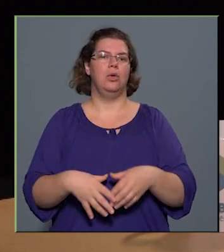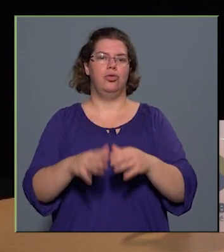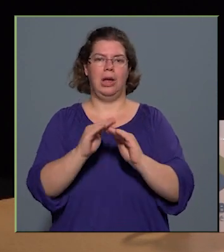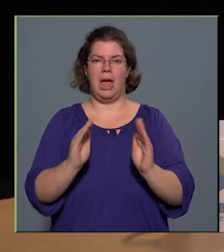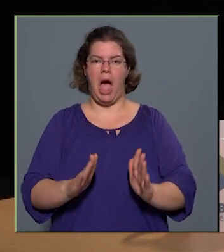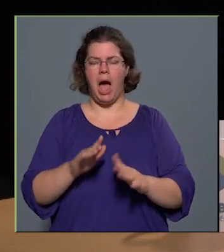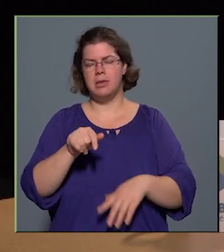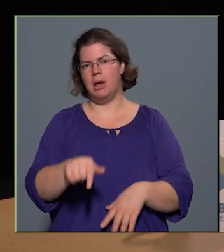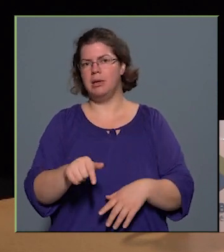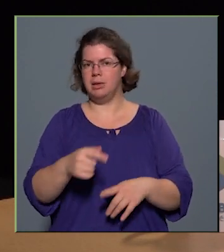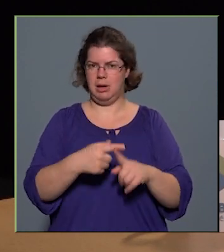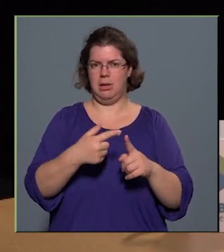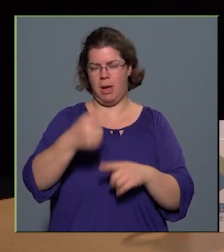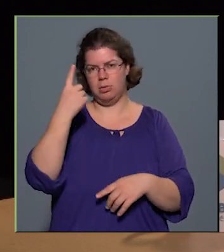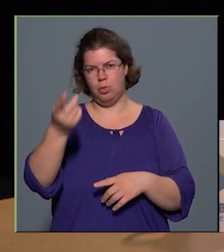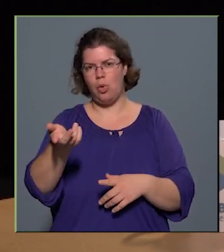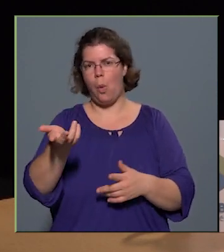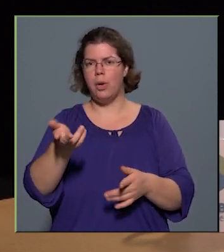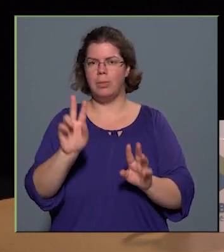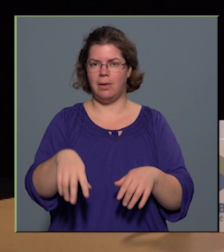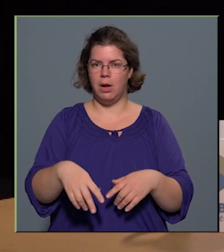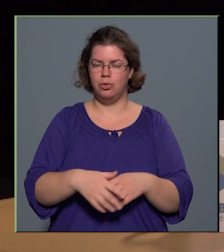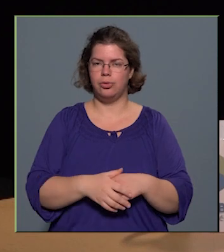Igazából ez részben tudott megvalósulni,